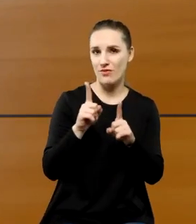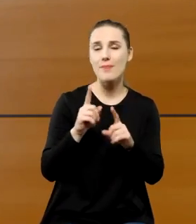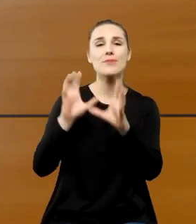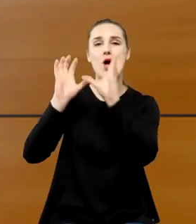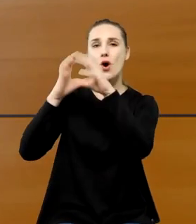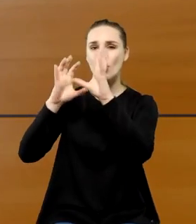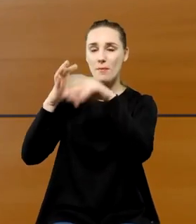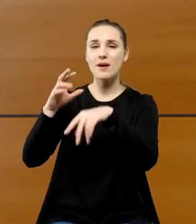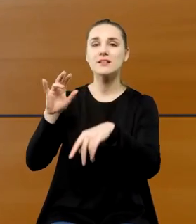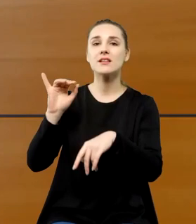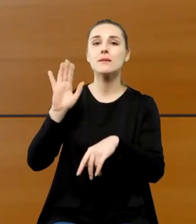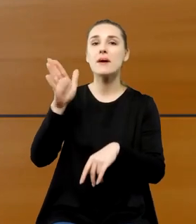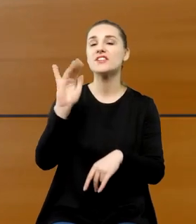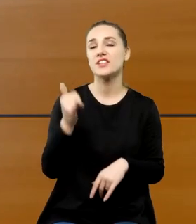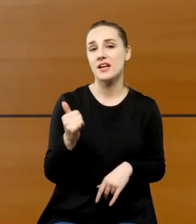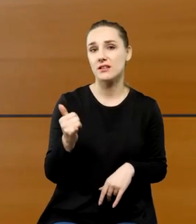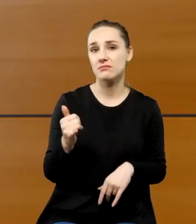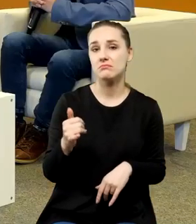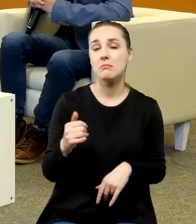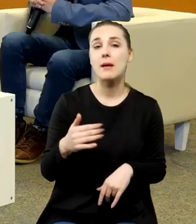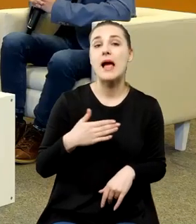jaki my będziemy chcieli żeby on był